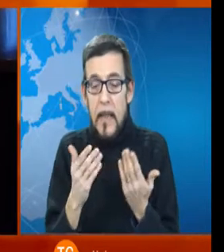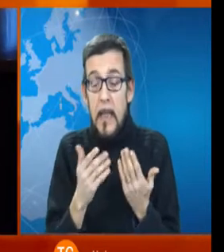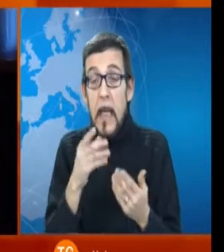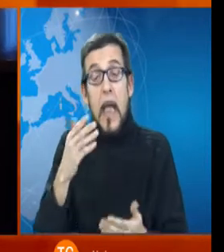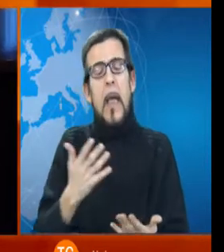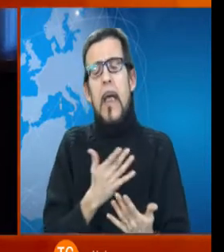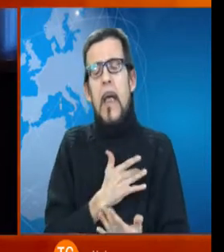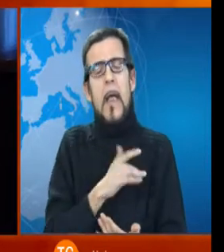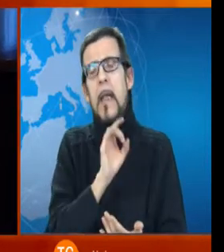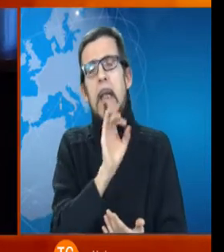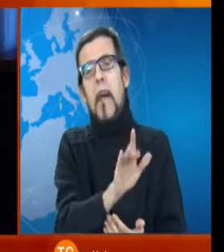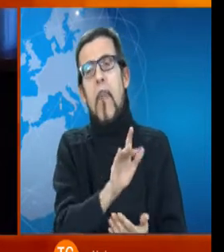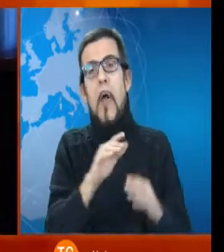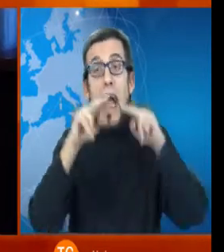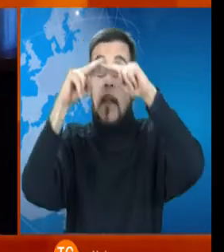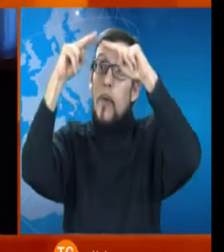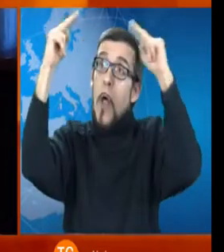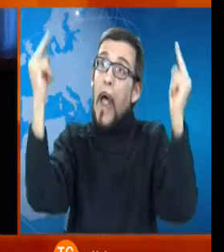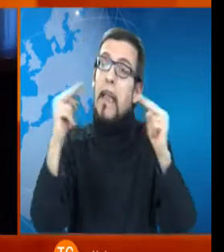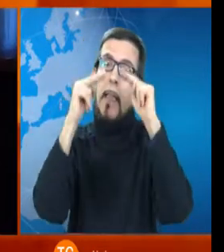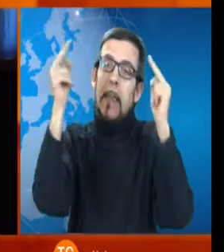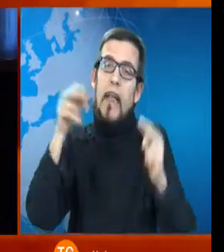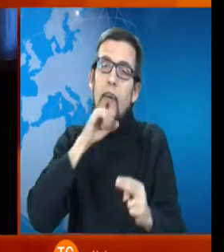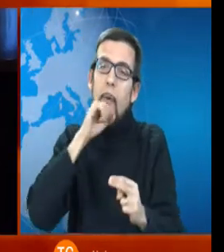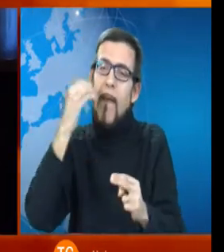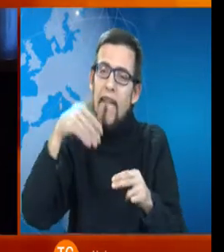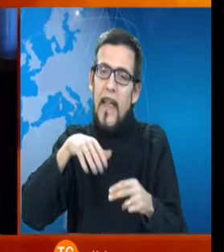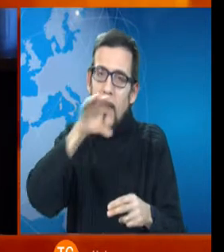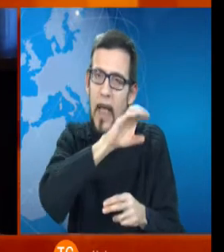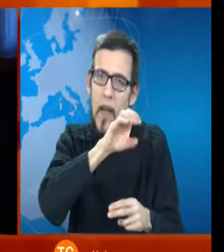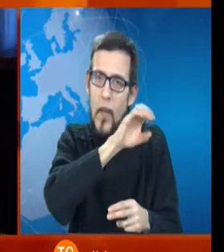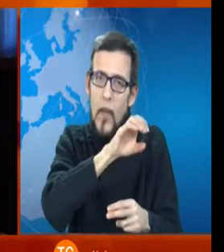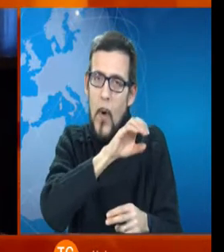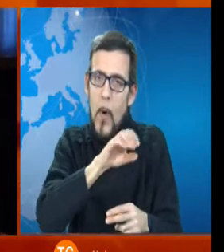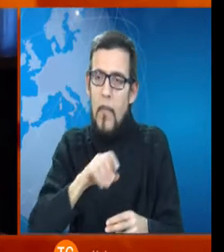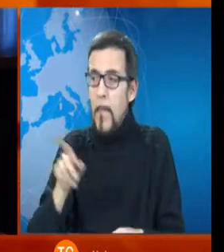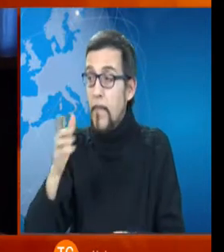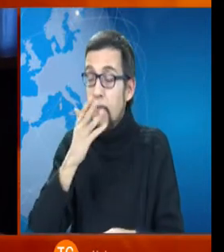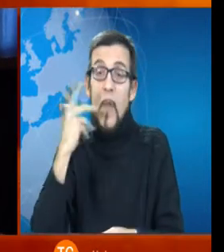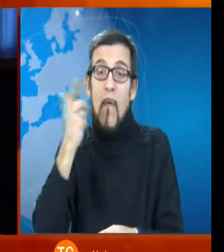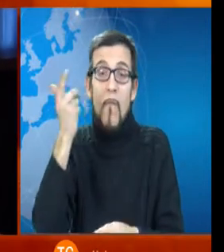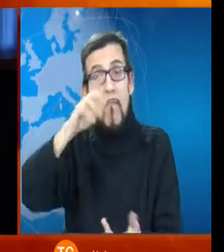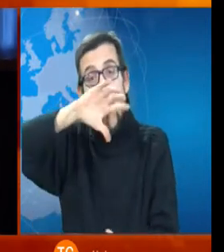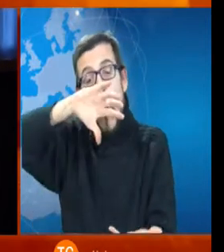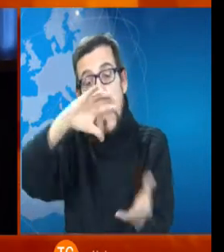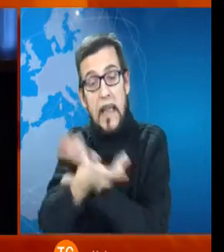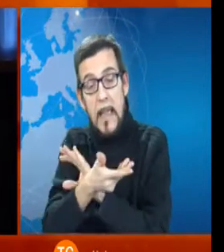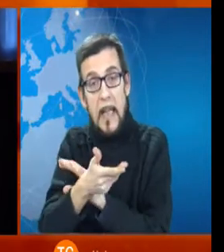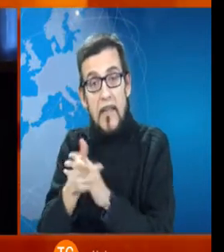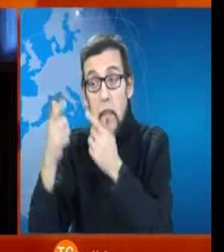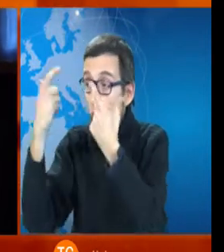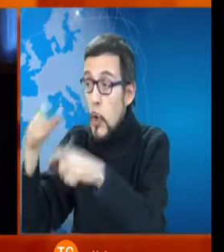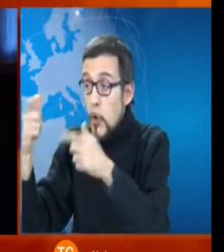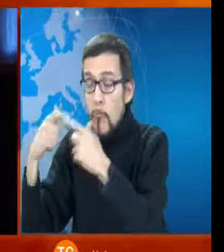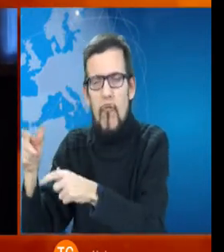vecchio continente bene, il sovrano vuole trasformare quella che è una città, chiamiamola